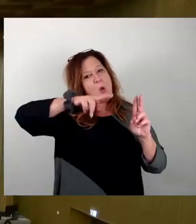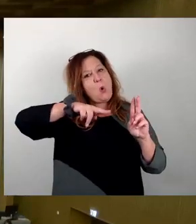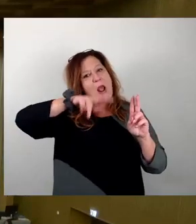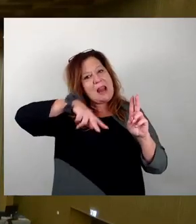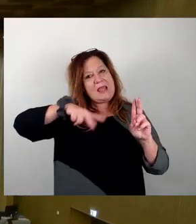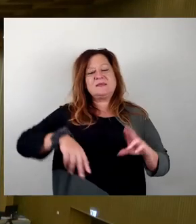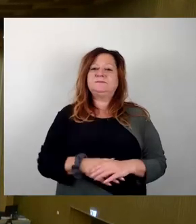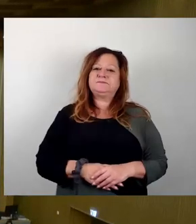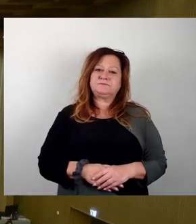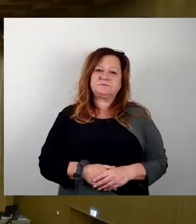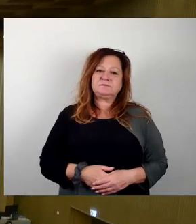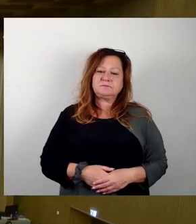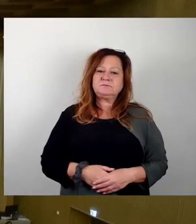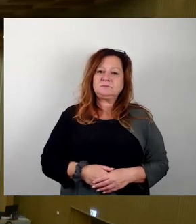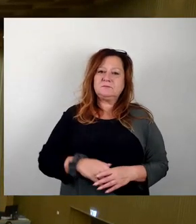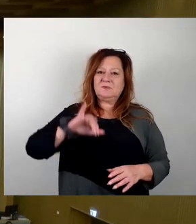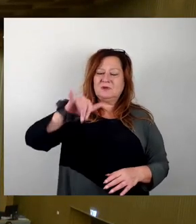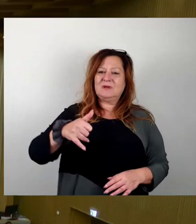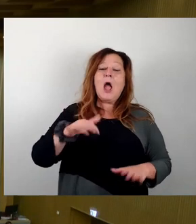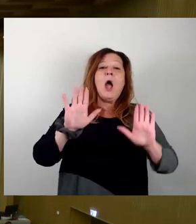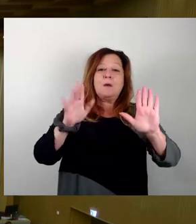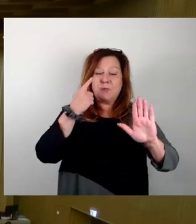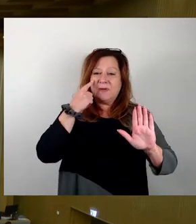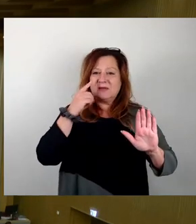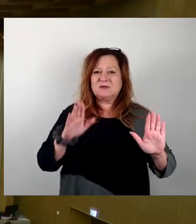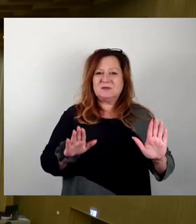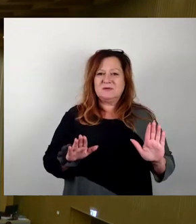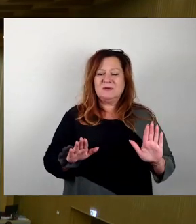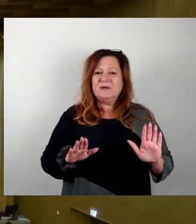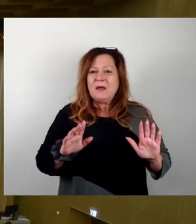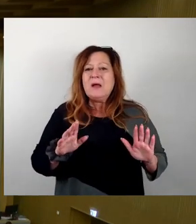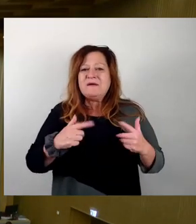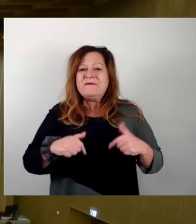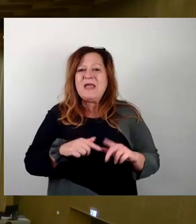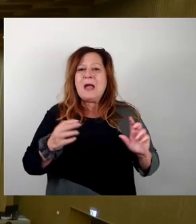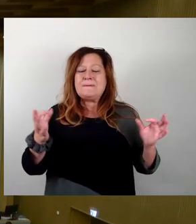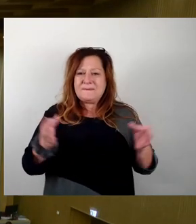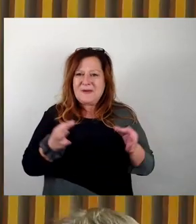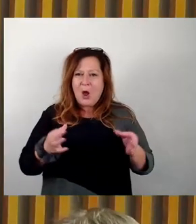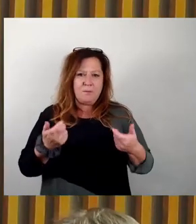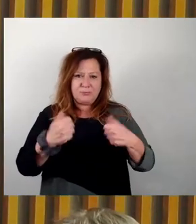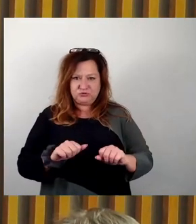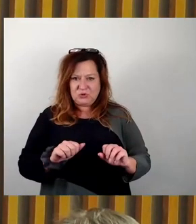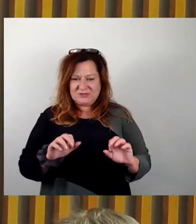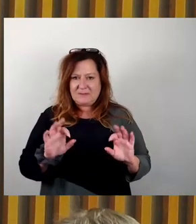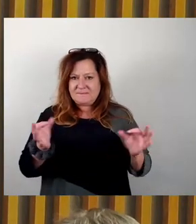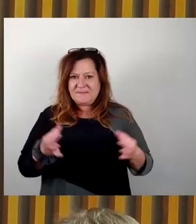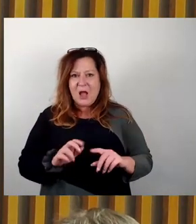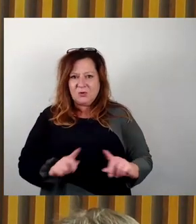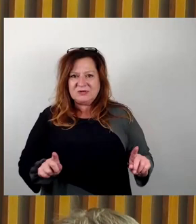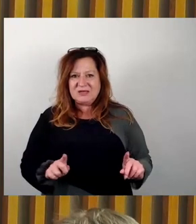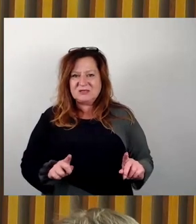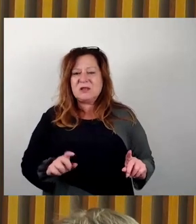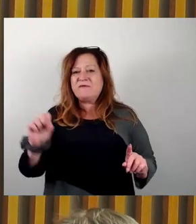Jens Mathis, bitte. Moment, abschließend noch was. Und tatsächlich brauchen wir möglicherweise diesen Beschluss nicht, weil es diese Arbeit